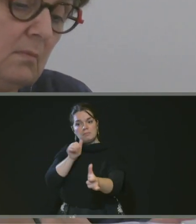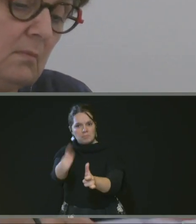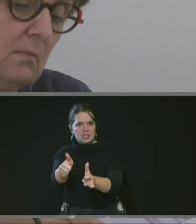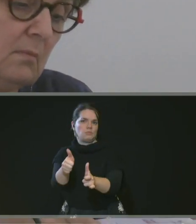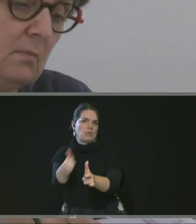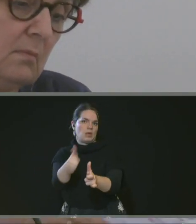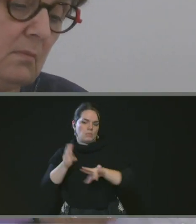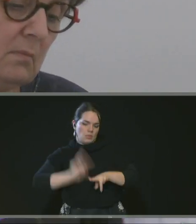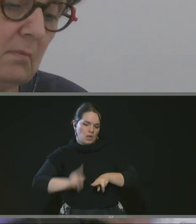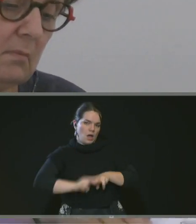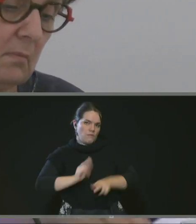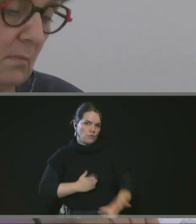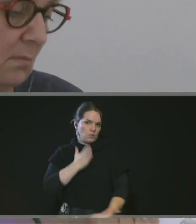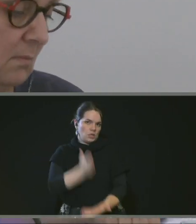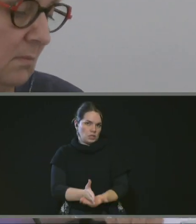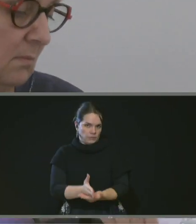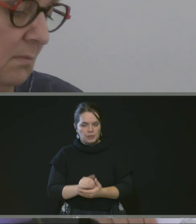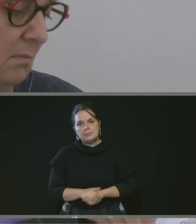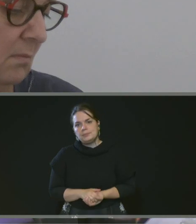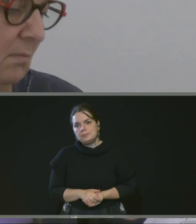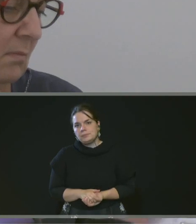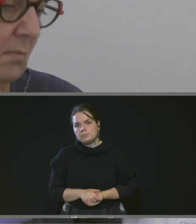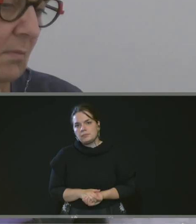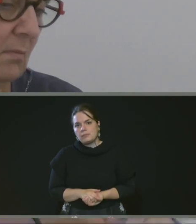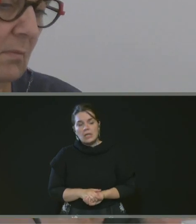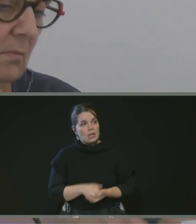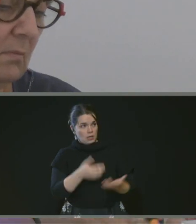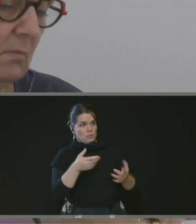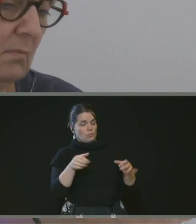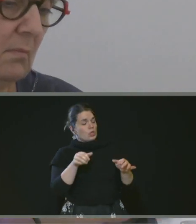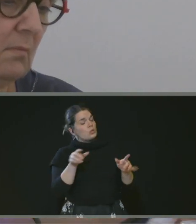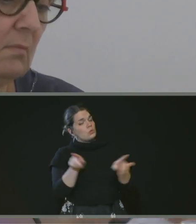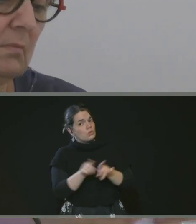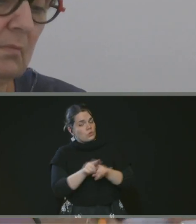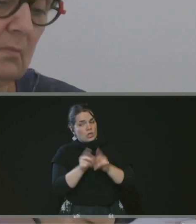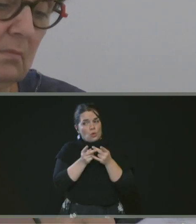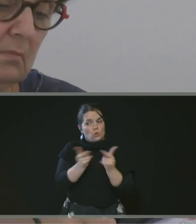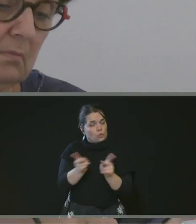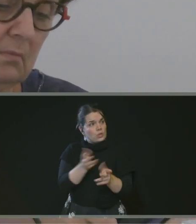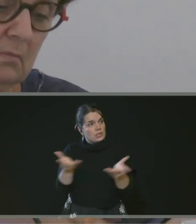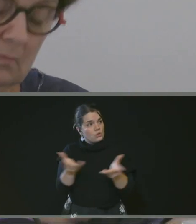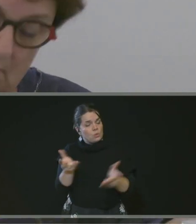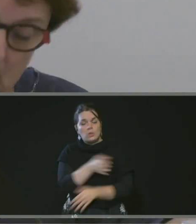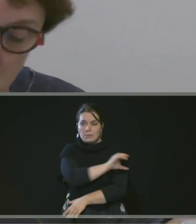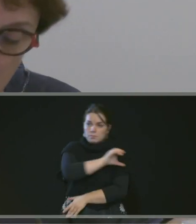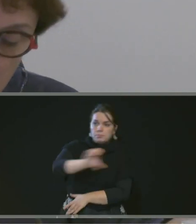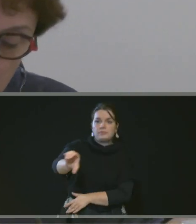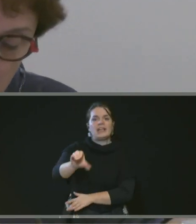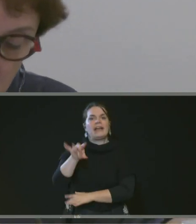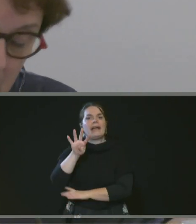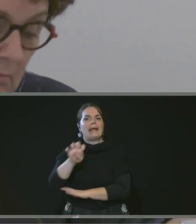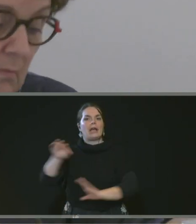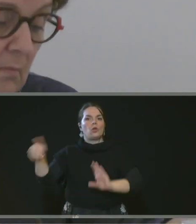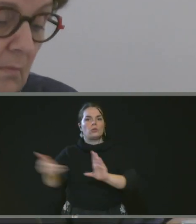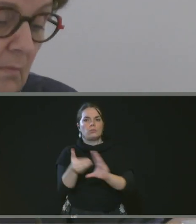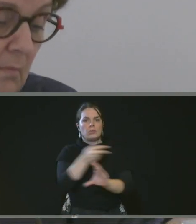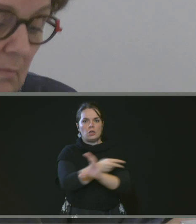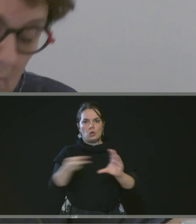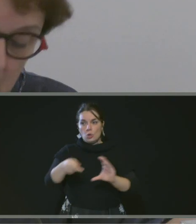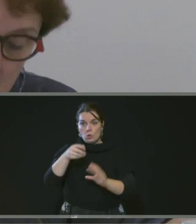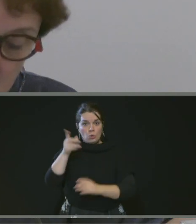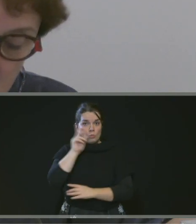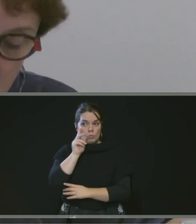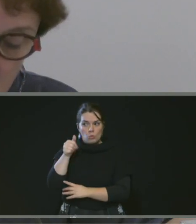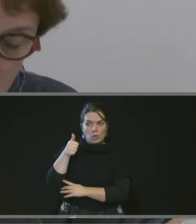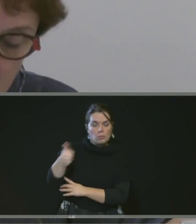et de verser à celle-ci le montant d'une indemnité correspondant à 40 000 euros pour compenser l'ensemble des frais engagés,